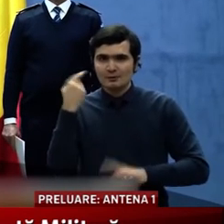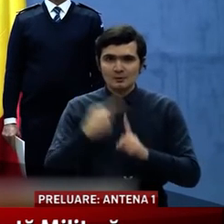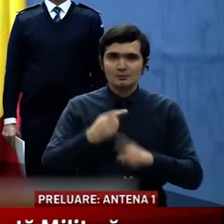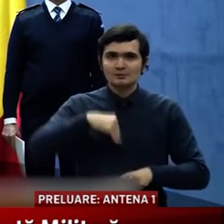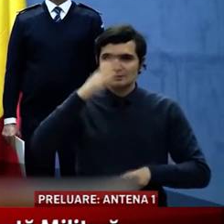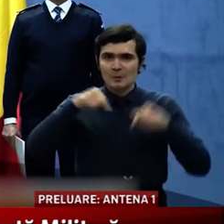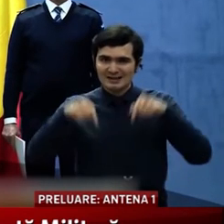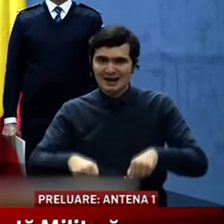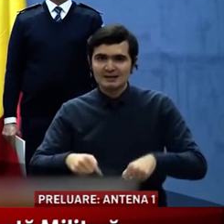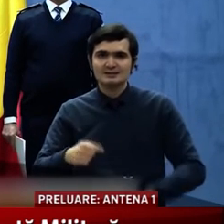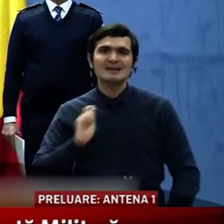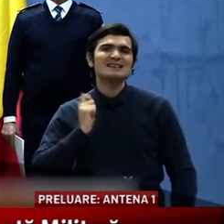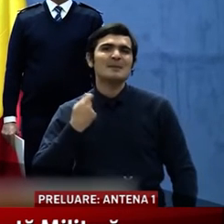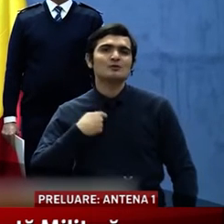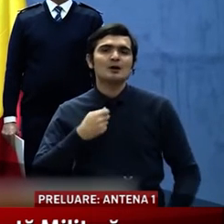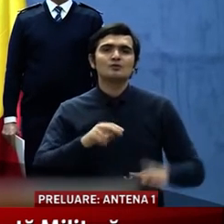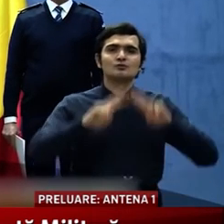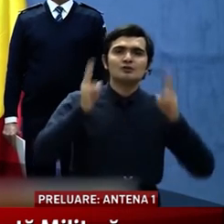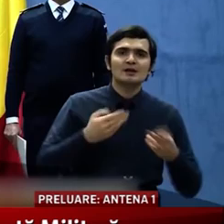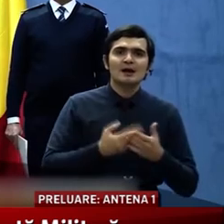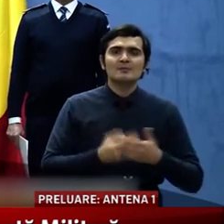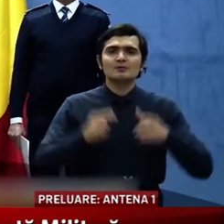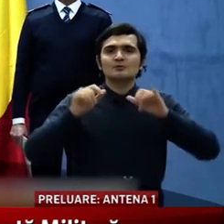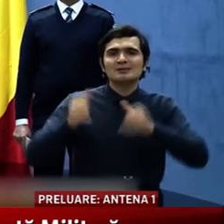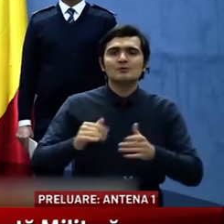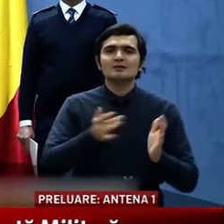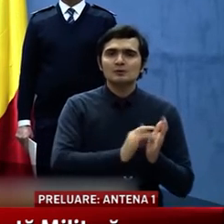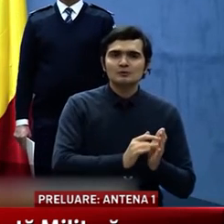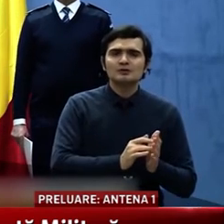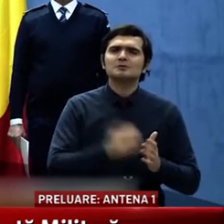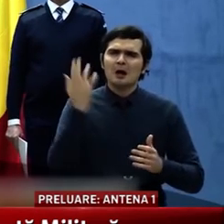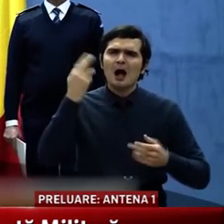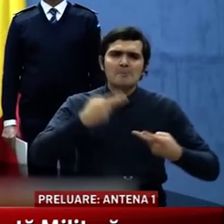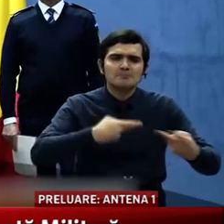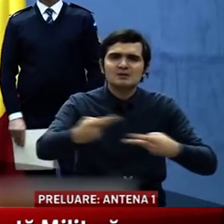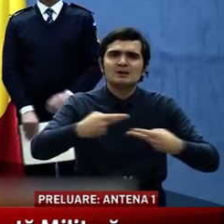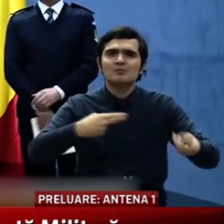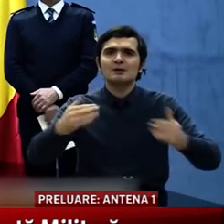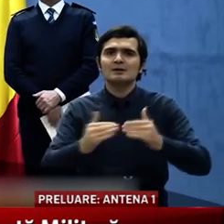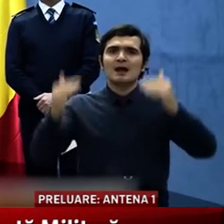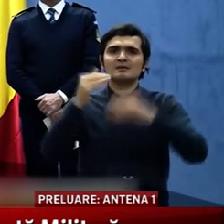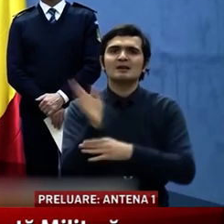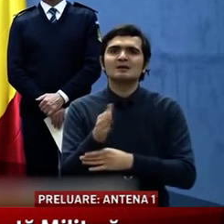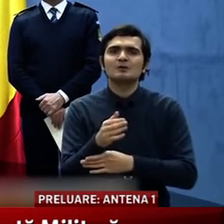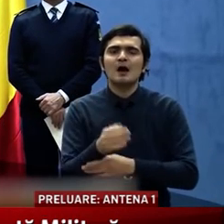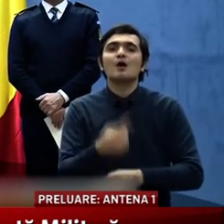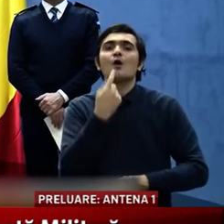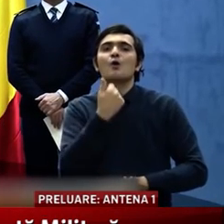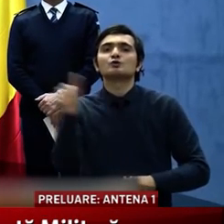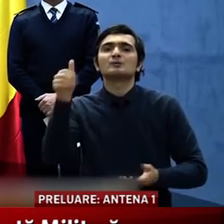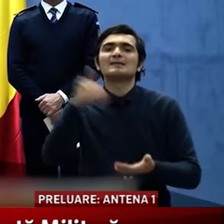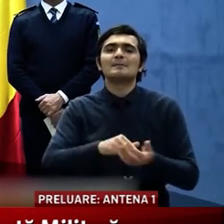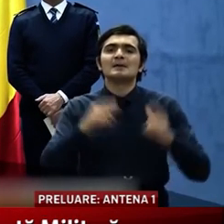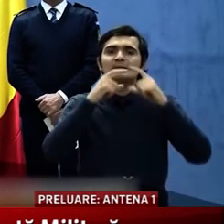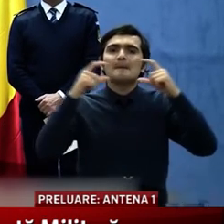astăzi, Inspectoratul General pentru Situații de Urgență a distribuit pe plan național 100.000 de măști de